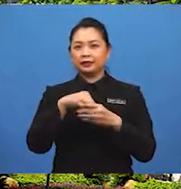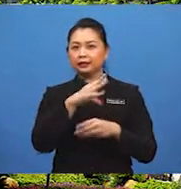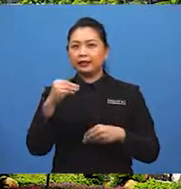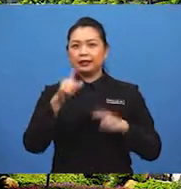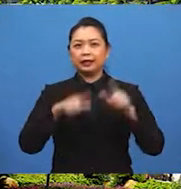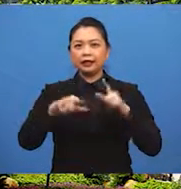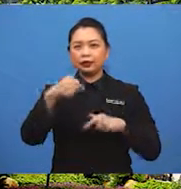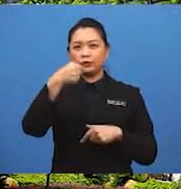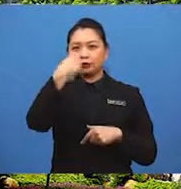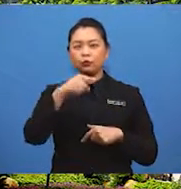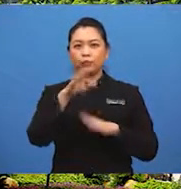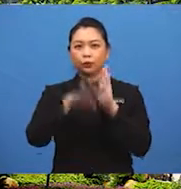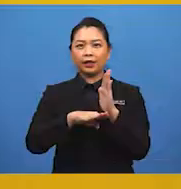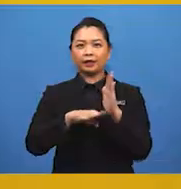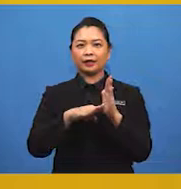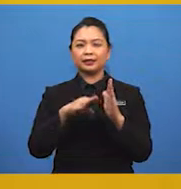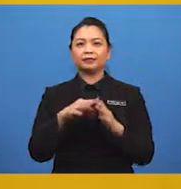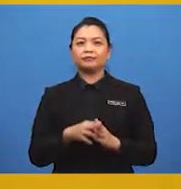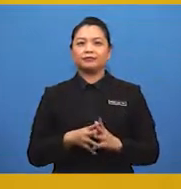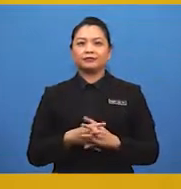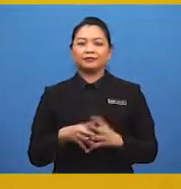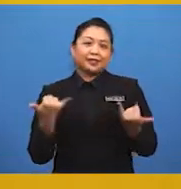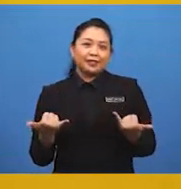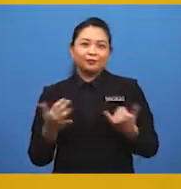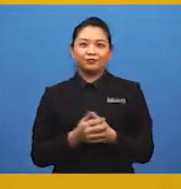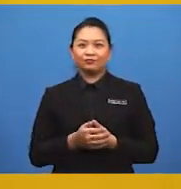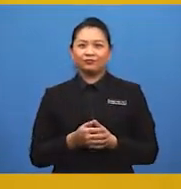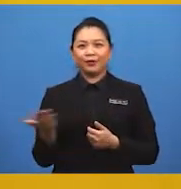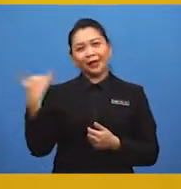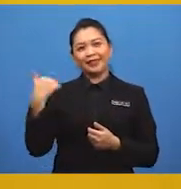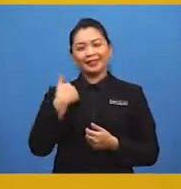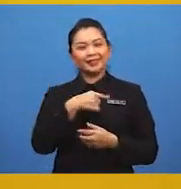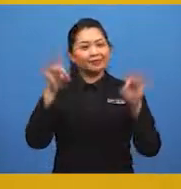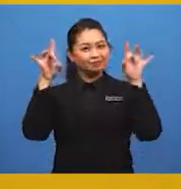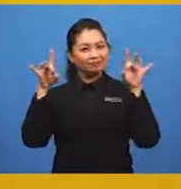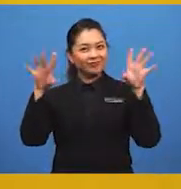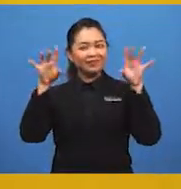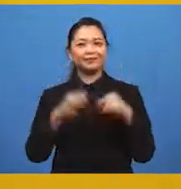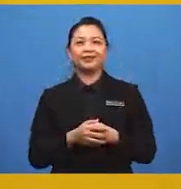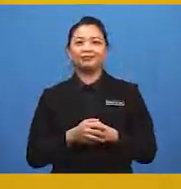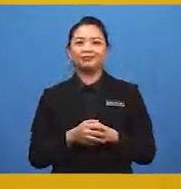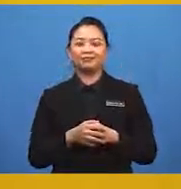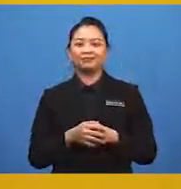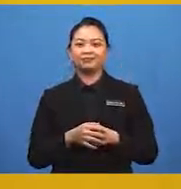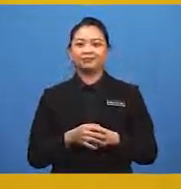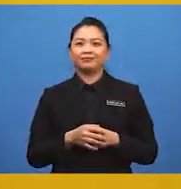mengurangkan kesan pembandaran. Sekarang, mari kita uji minda.